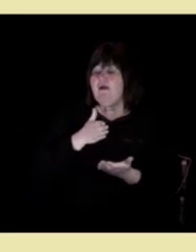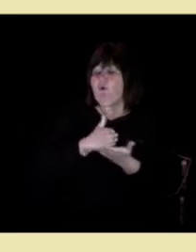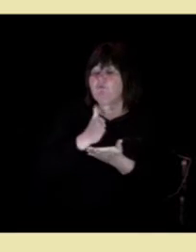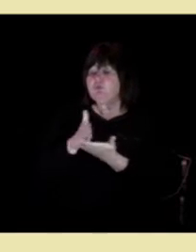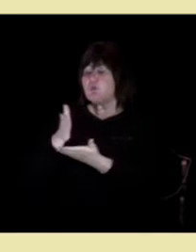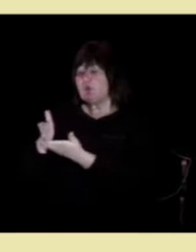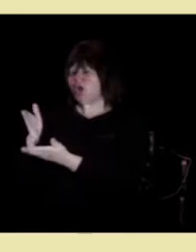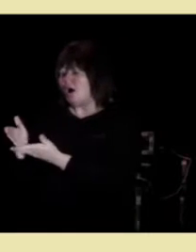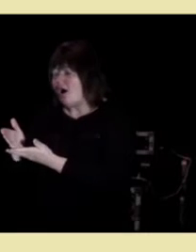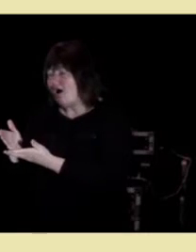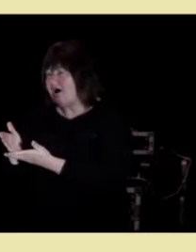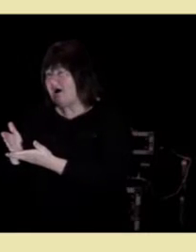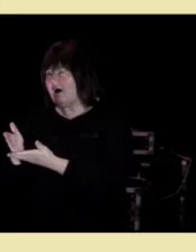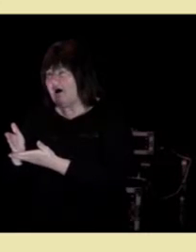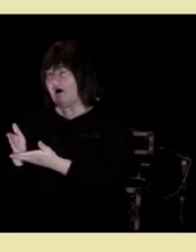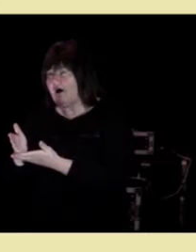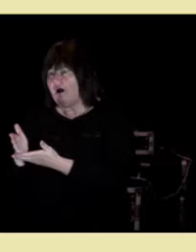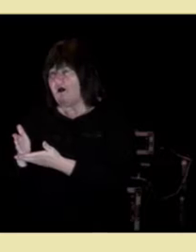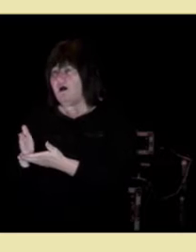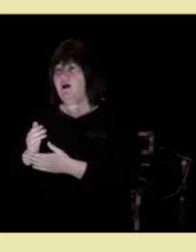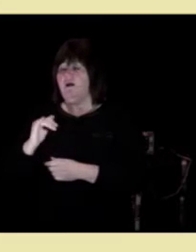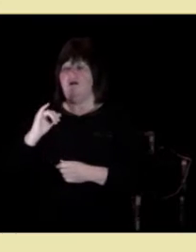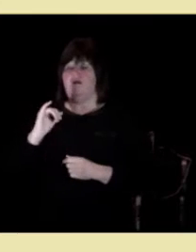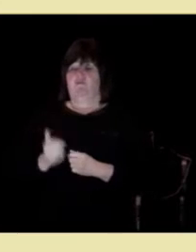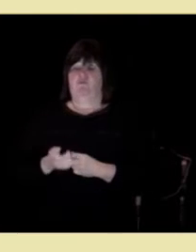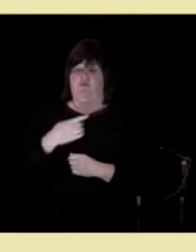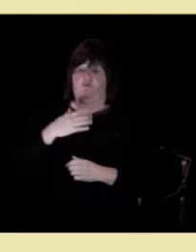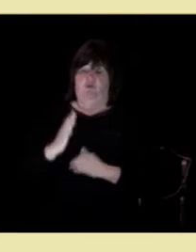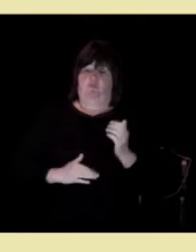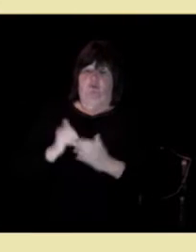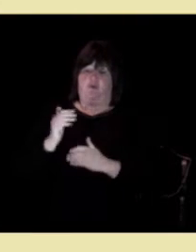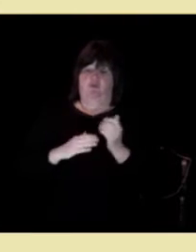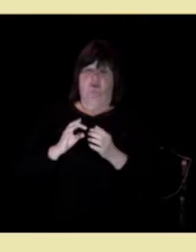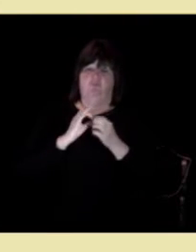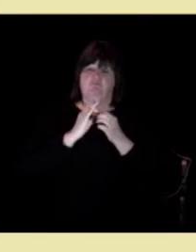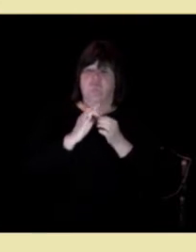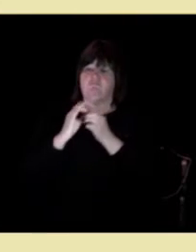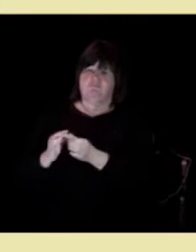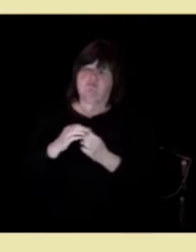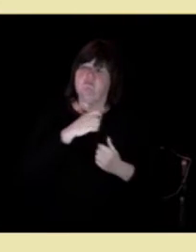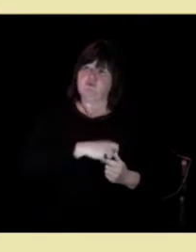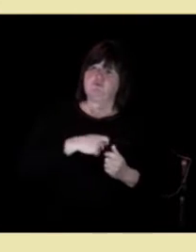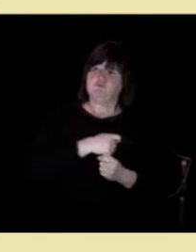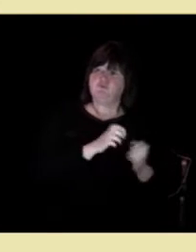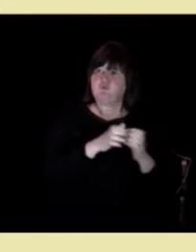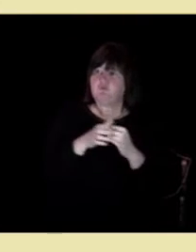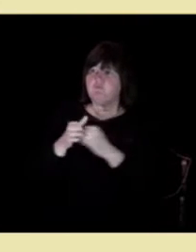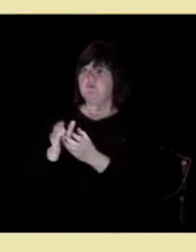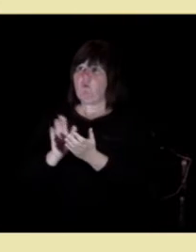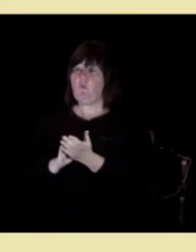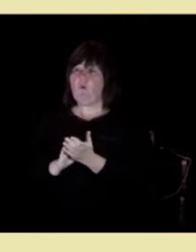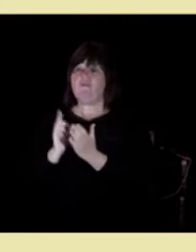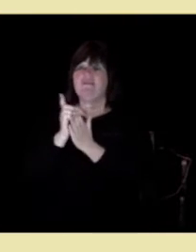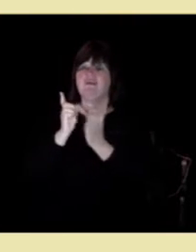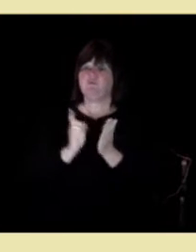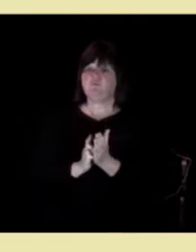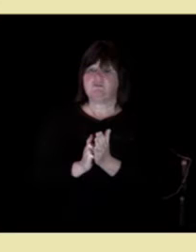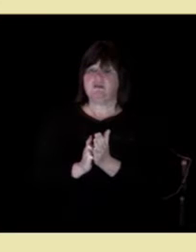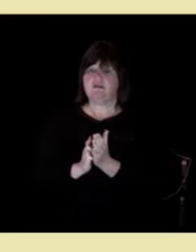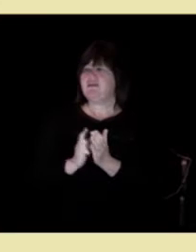for det med å bygge den opp rundt profesjonsgrupper og diagnoser, ikke menneskene.